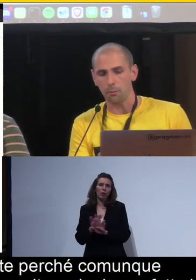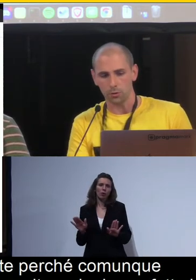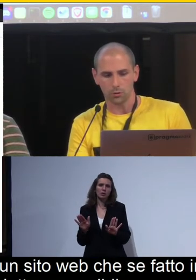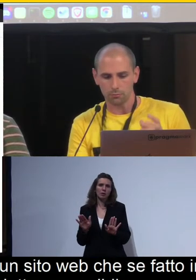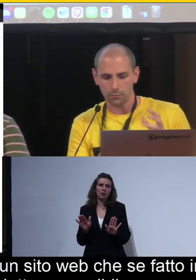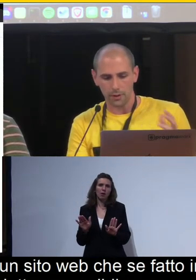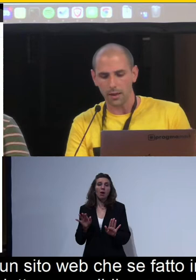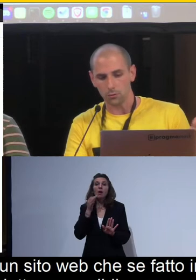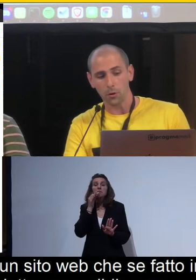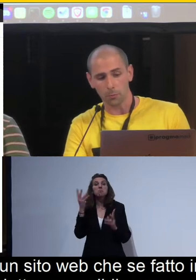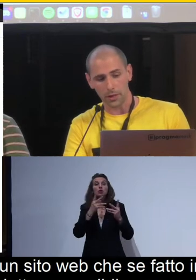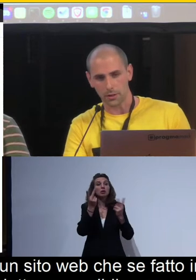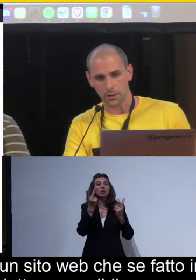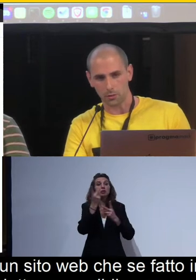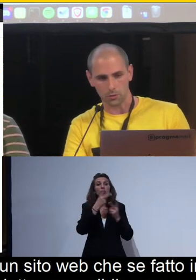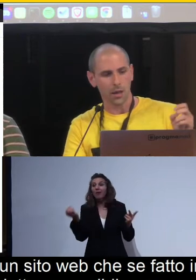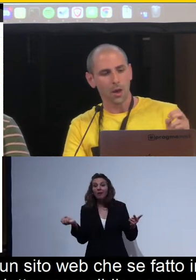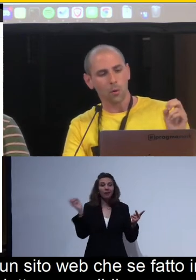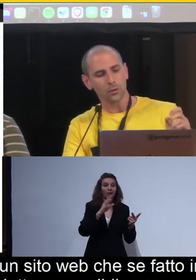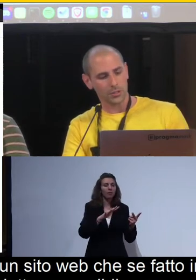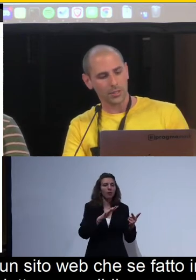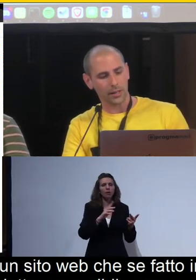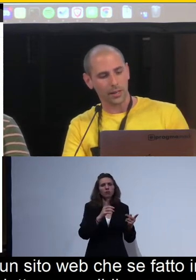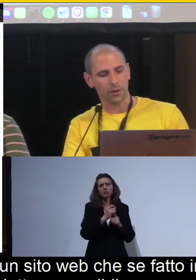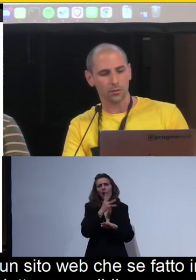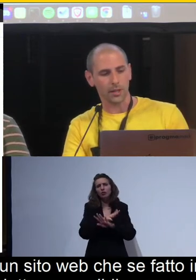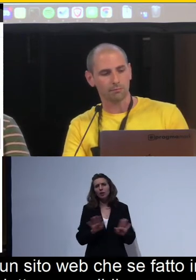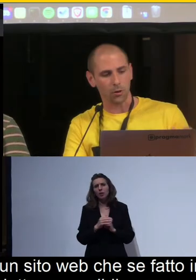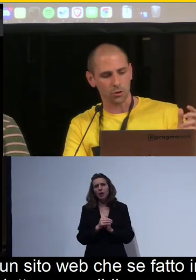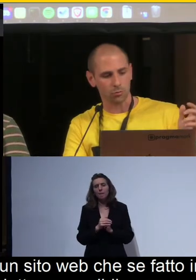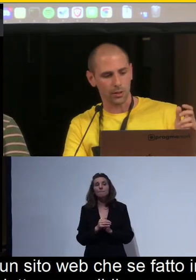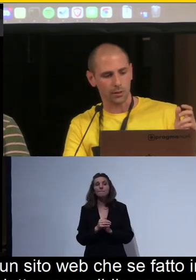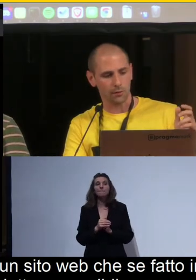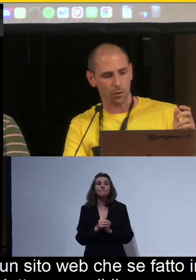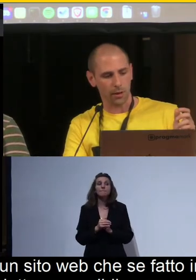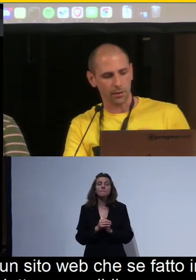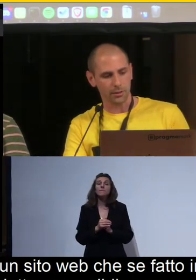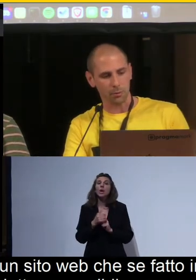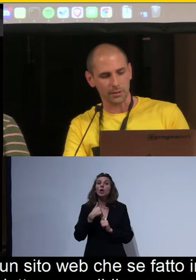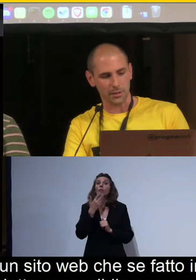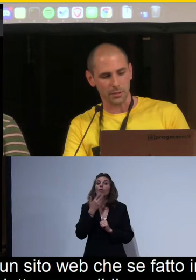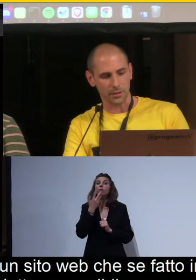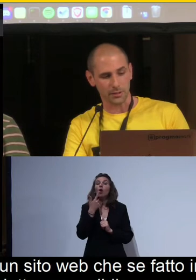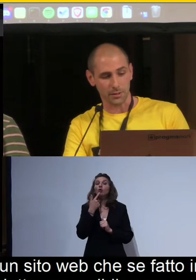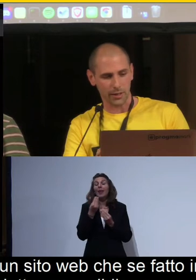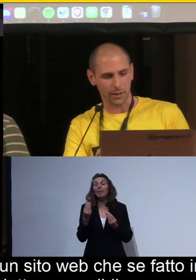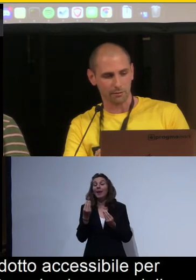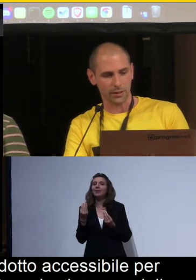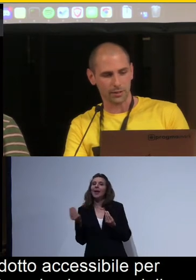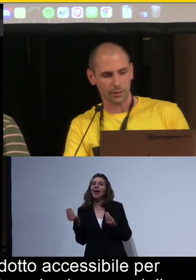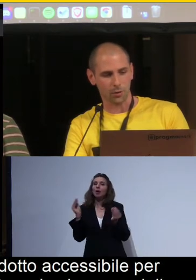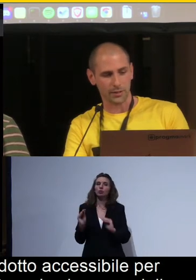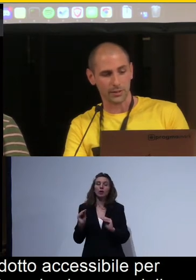browser, non può che essere così. Quando si creano delle cose aggiuntive come gli strumenti di presentazione